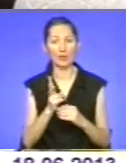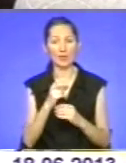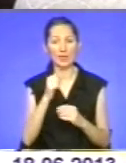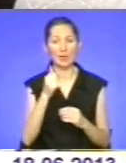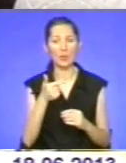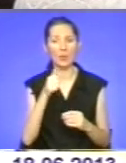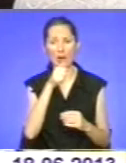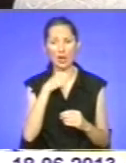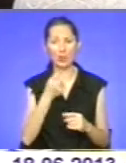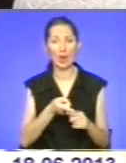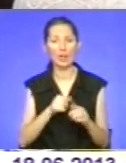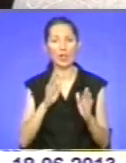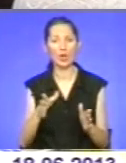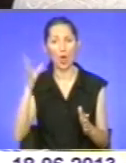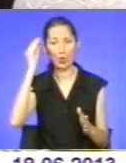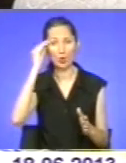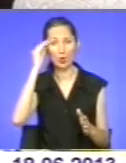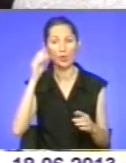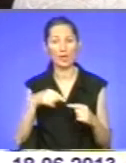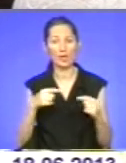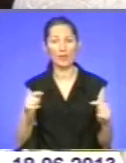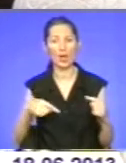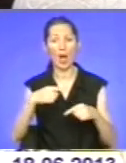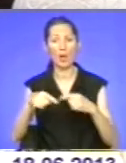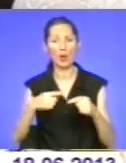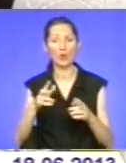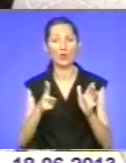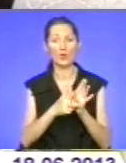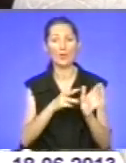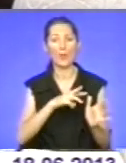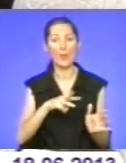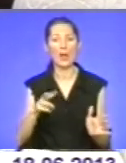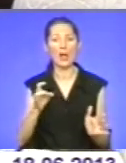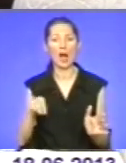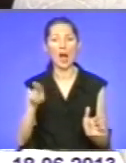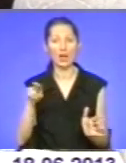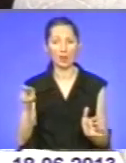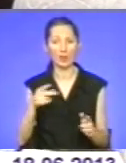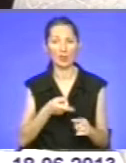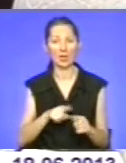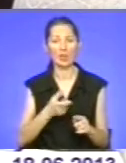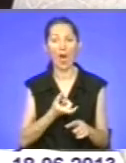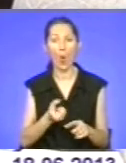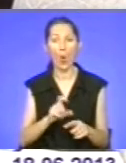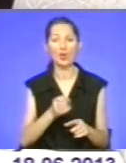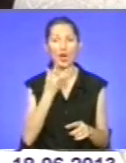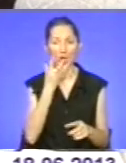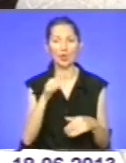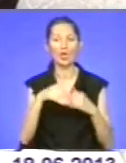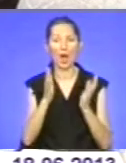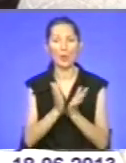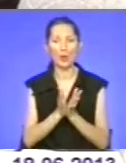обчинний товарооборот, 8 мільярдів – це дуже хороший об'єм, 8 мільярдів доларів